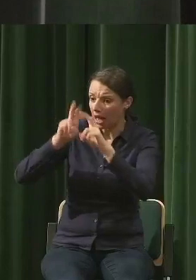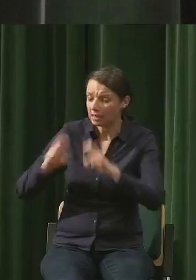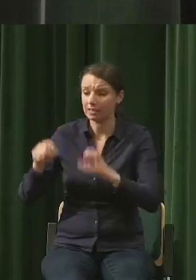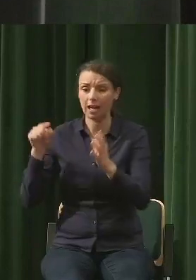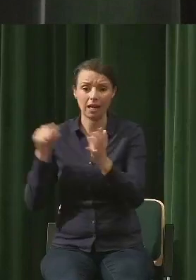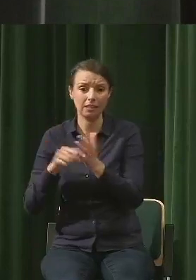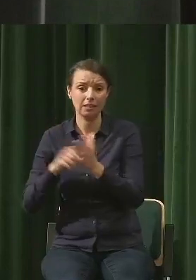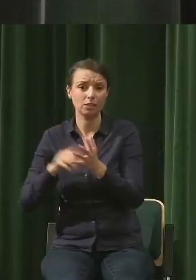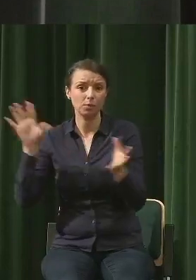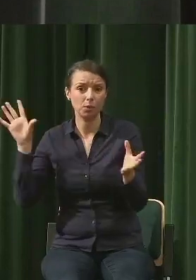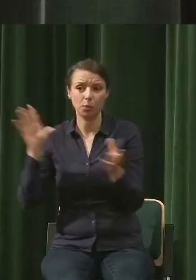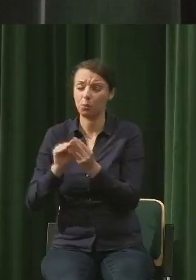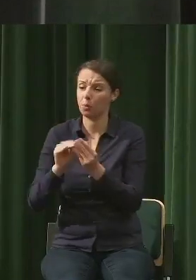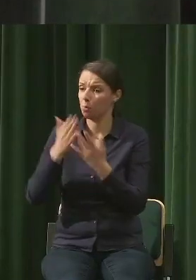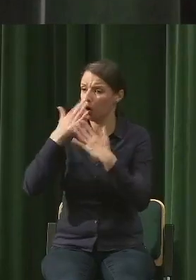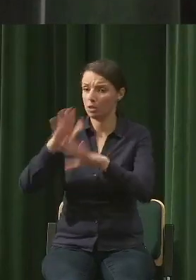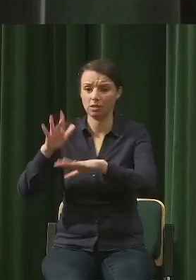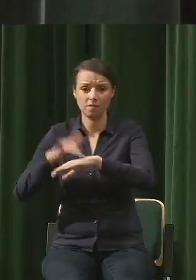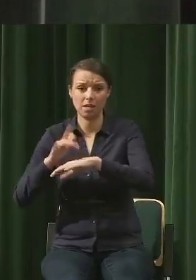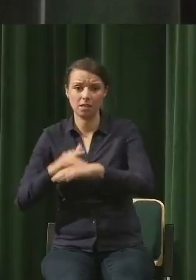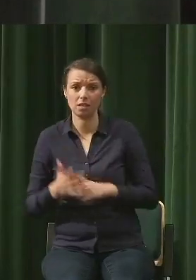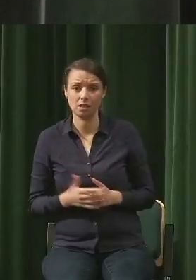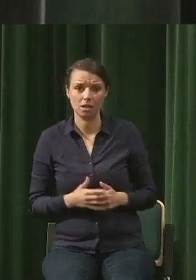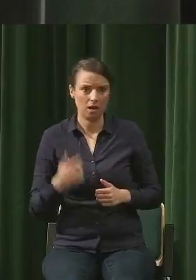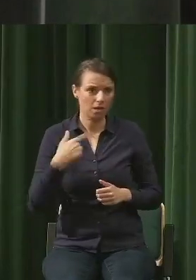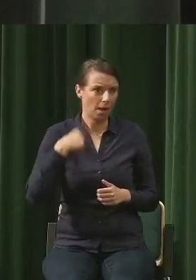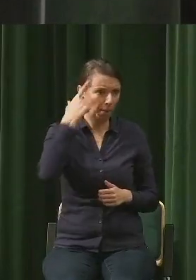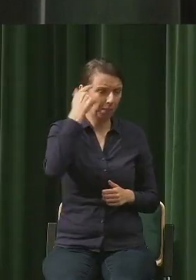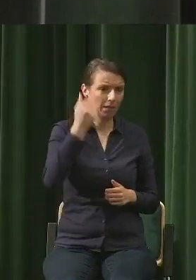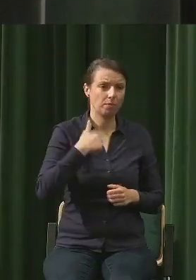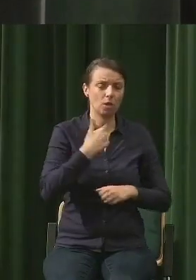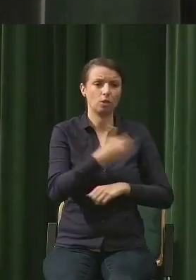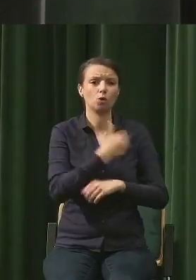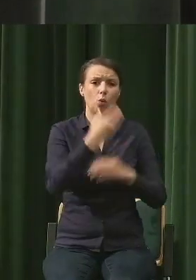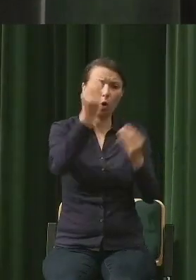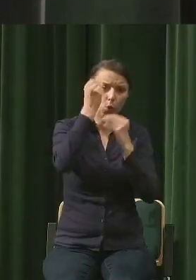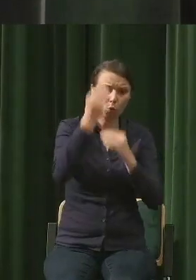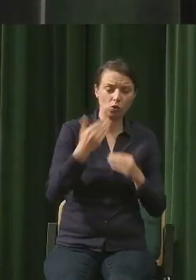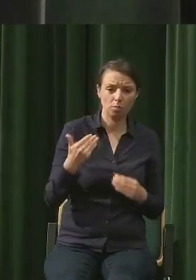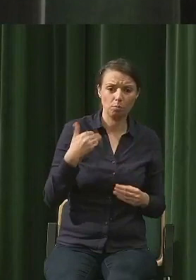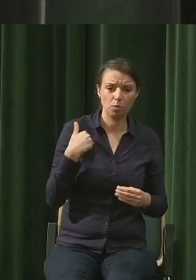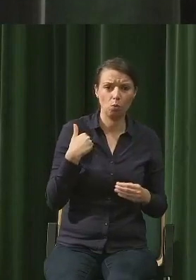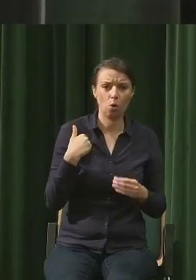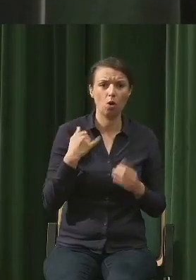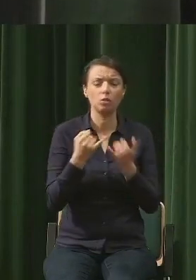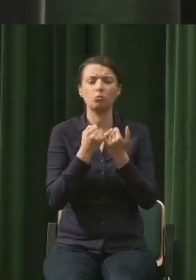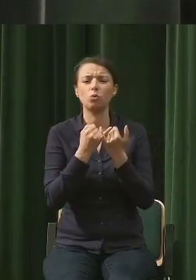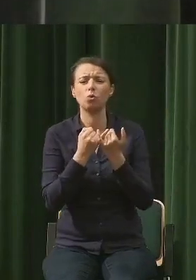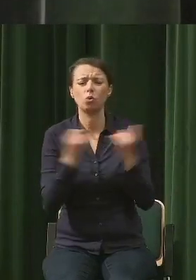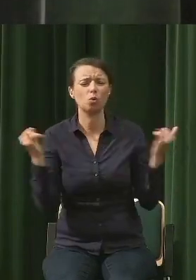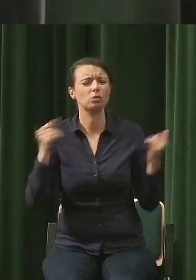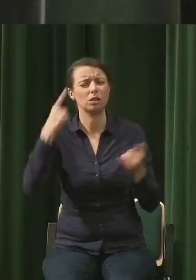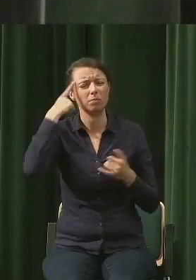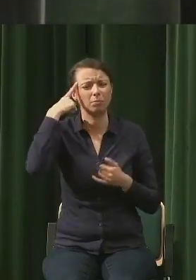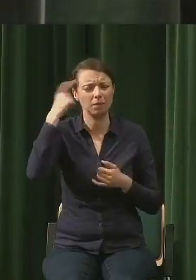pamiętam, mnie w szkole uczono, no do tej pory pamiętam, Kampordowik, Cyril Devon, Pedmon Karn, chociaż